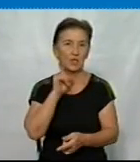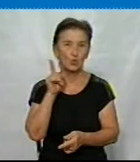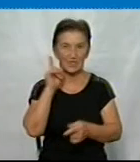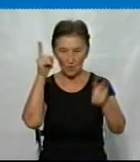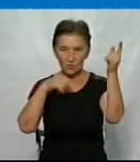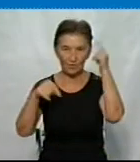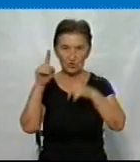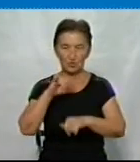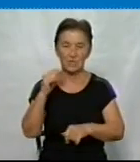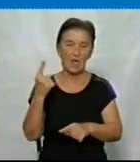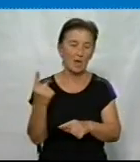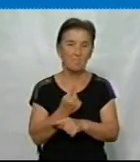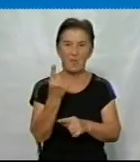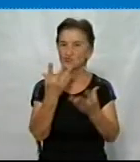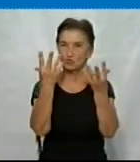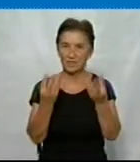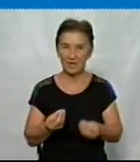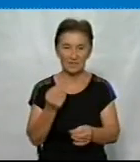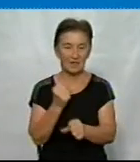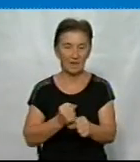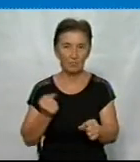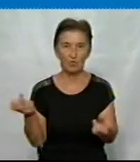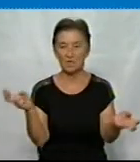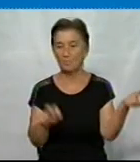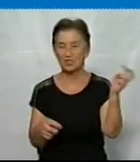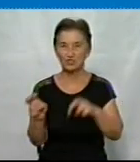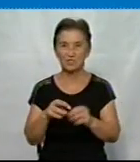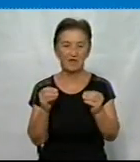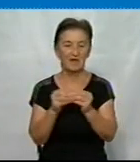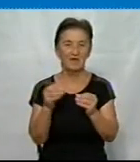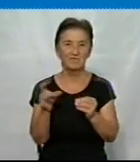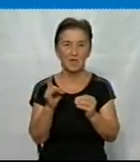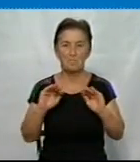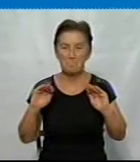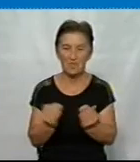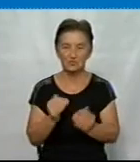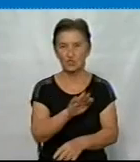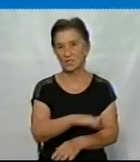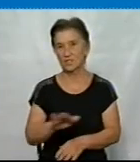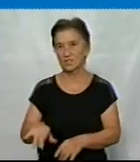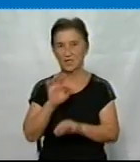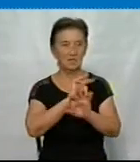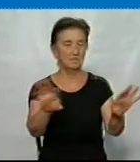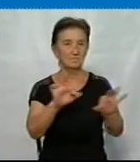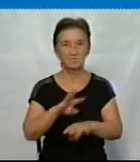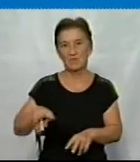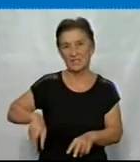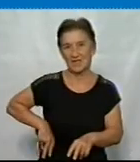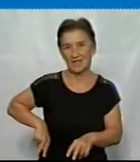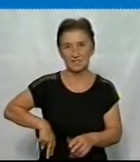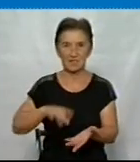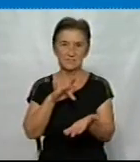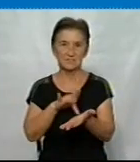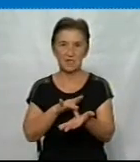творчості. У перший день роботи центру прийшло в десятеро менше дітей, розповіла Суспільному директорка центру Ганна